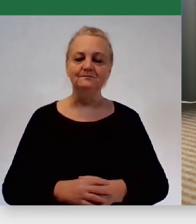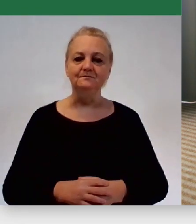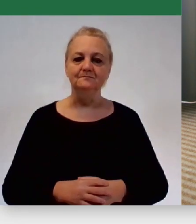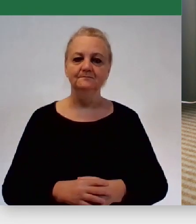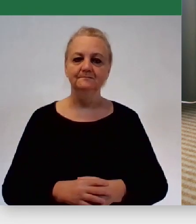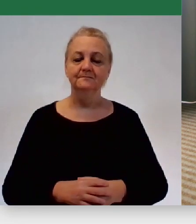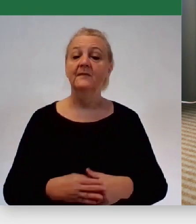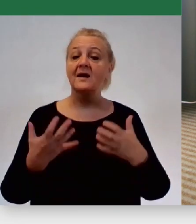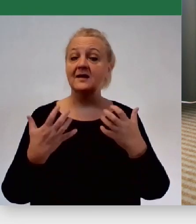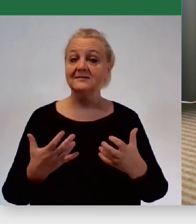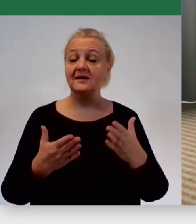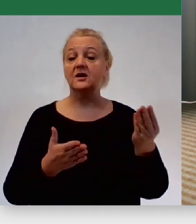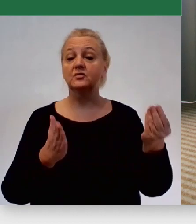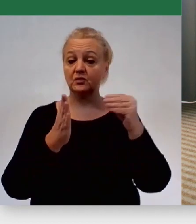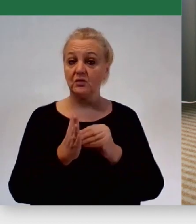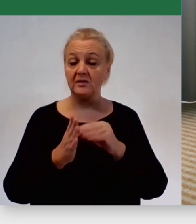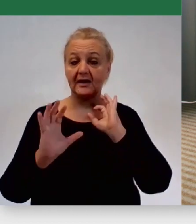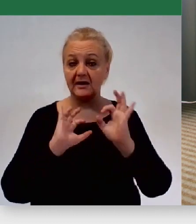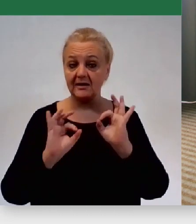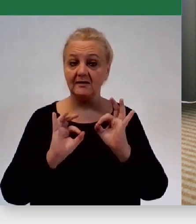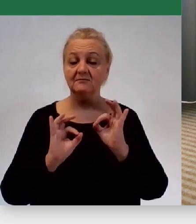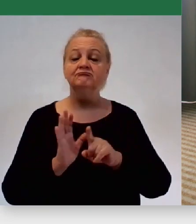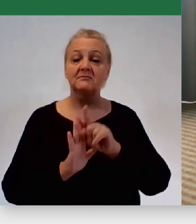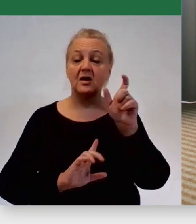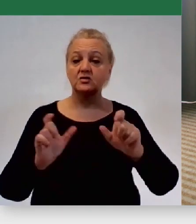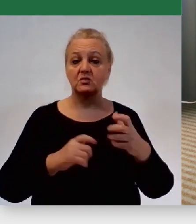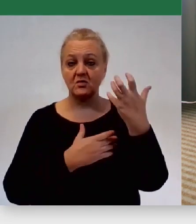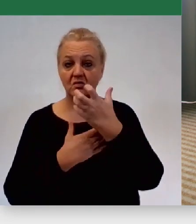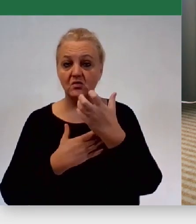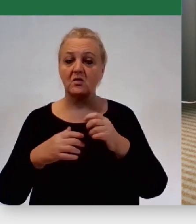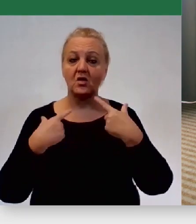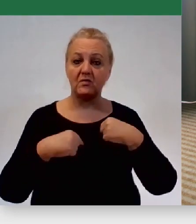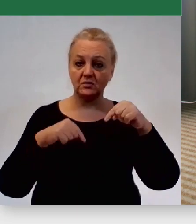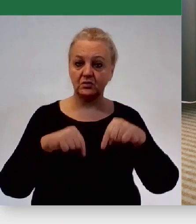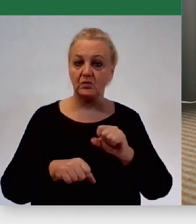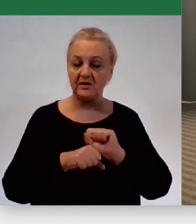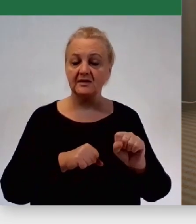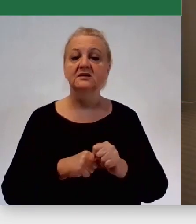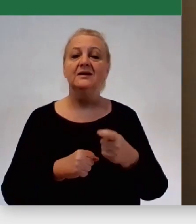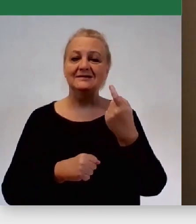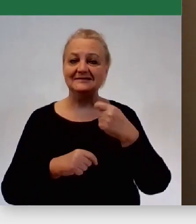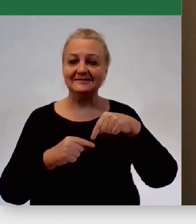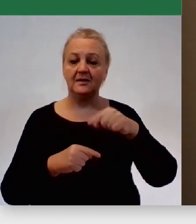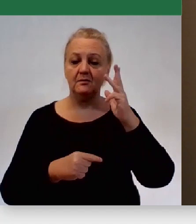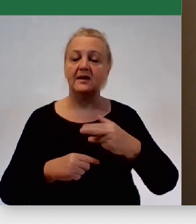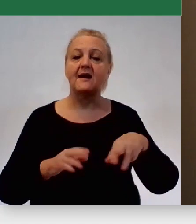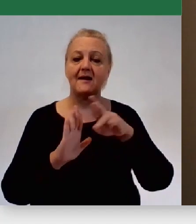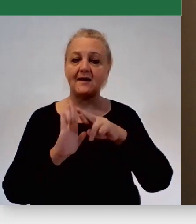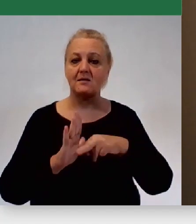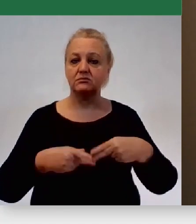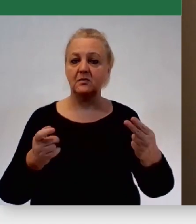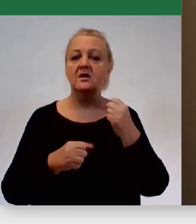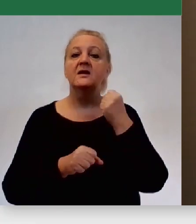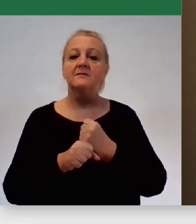Chciałem jeszcze tylko też dodać, jako informacja, zarówno dla tych, co nas oglądają tutaj obecnych, że niedługo opublikujemy raport pracowni